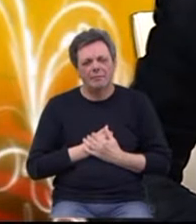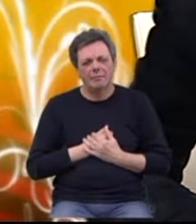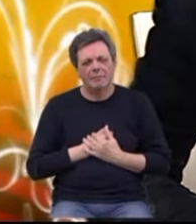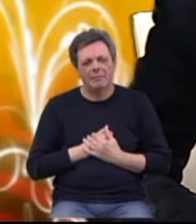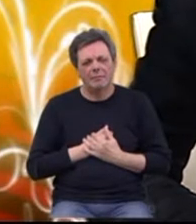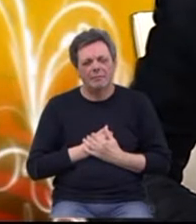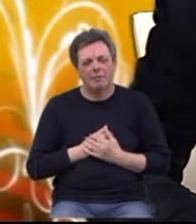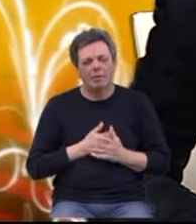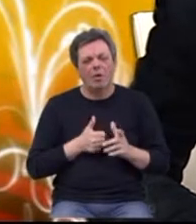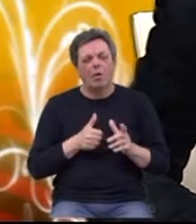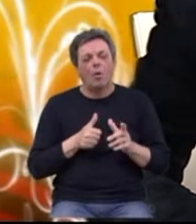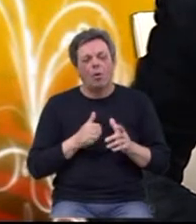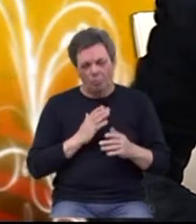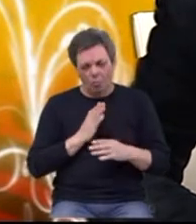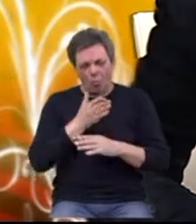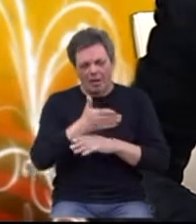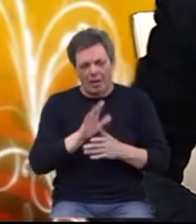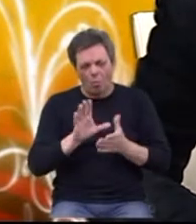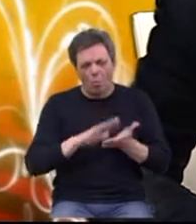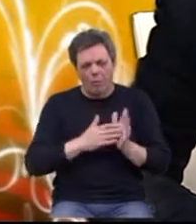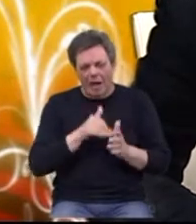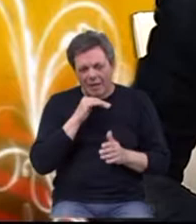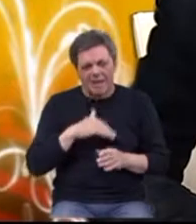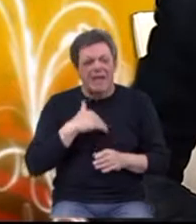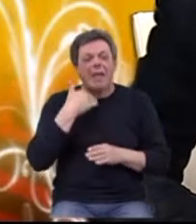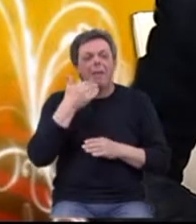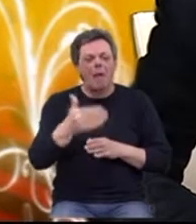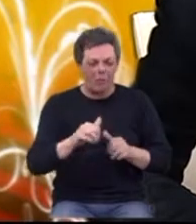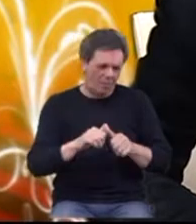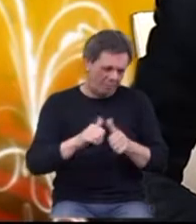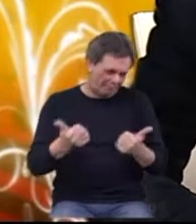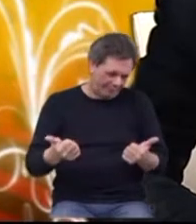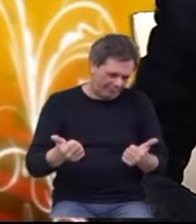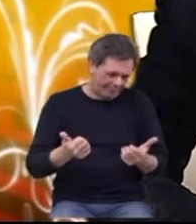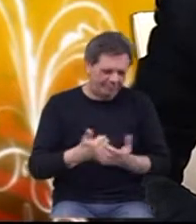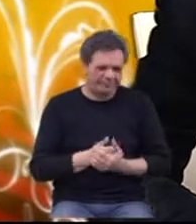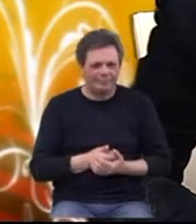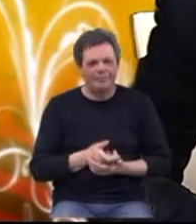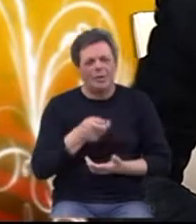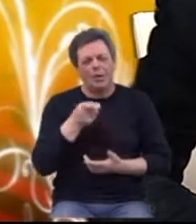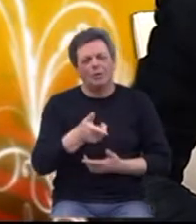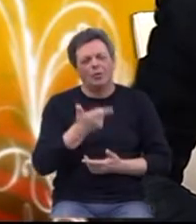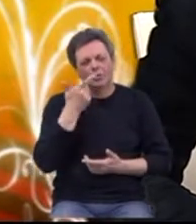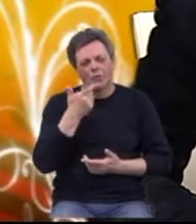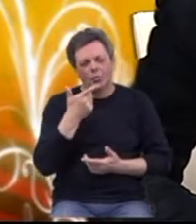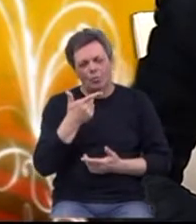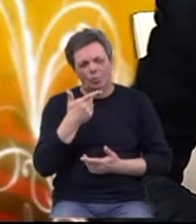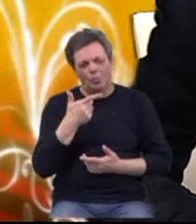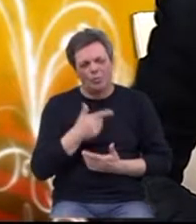prilikom ulaska u brak, a očigledno i nakon bračnog brodoloma. Dakle, eto, to su dvije